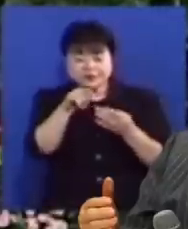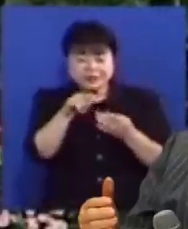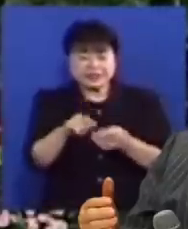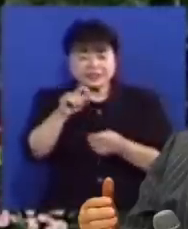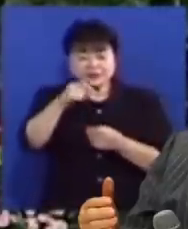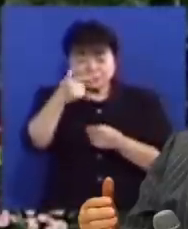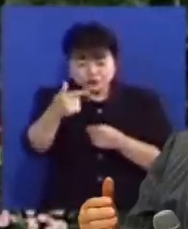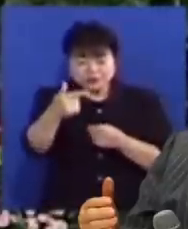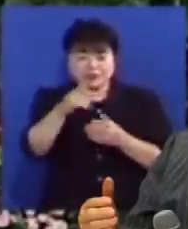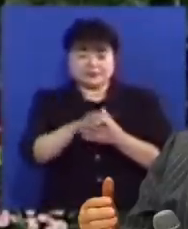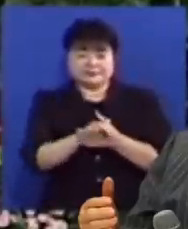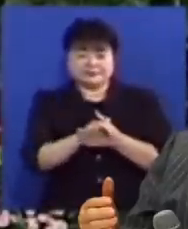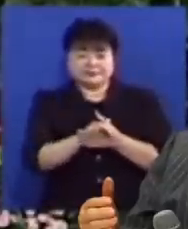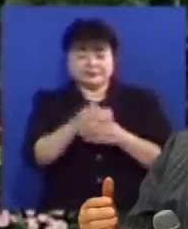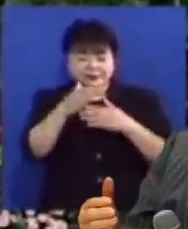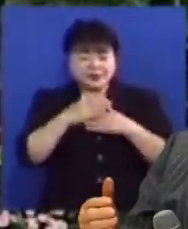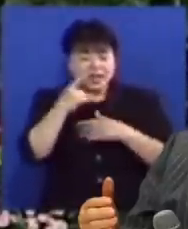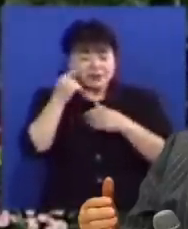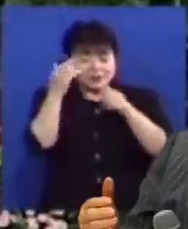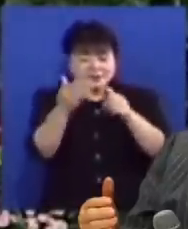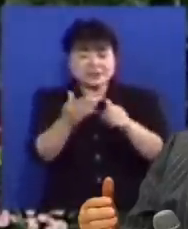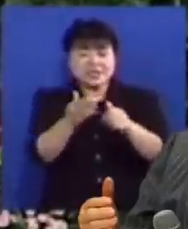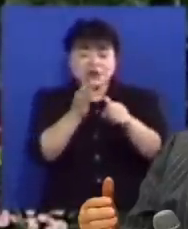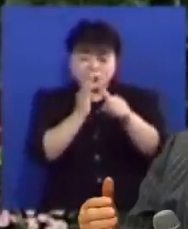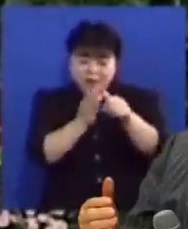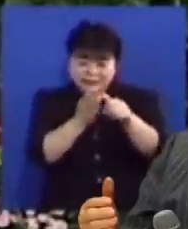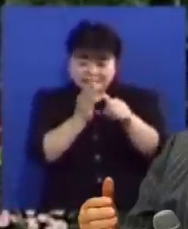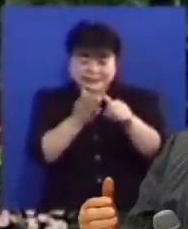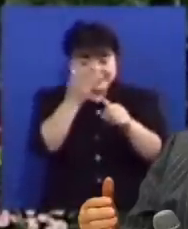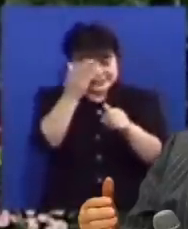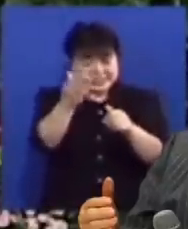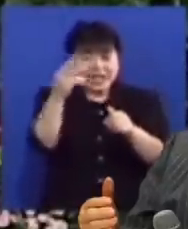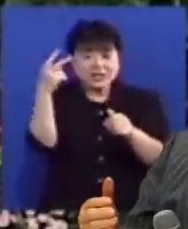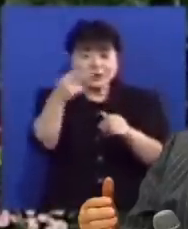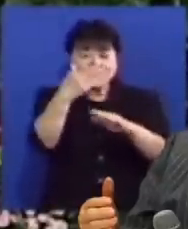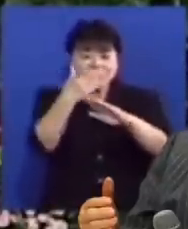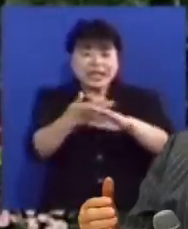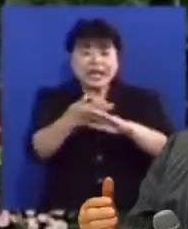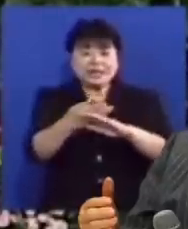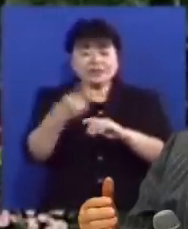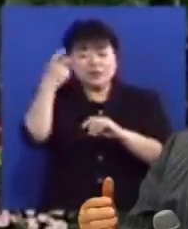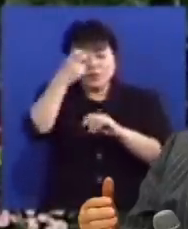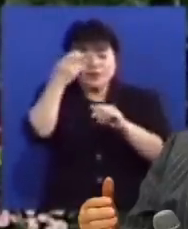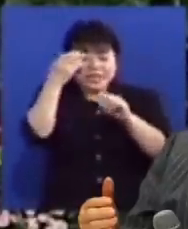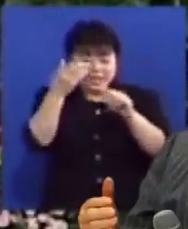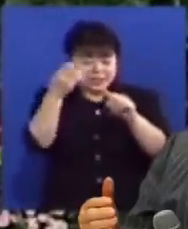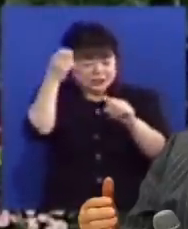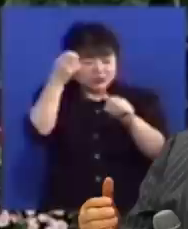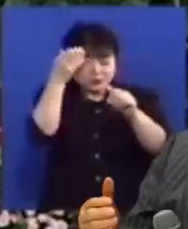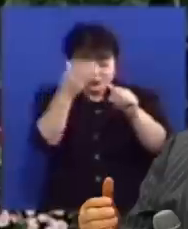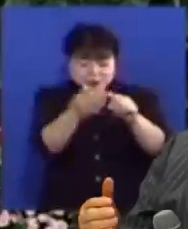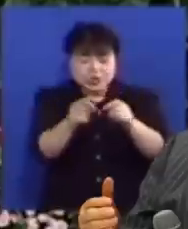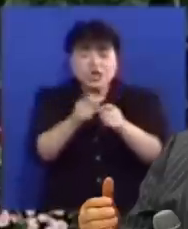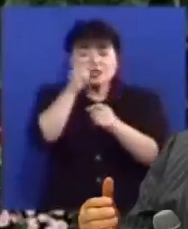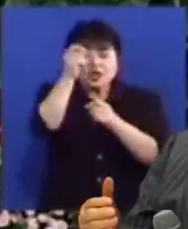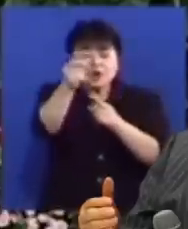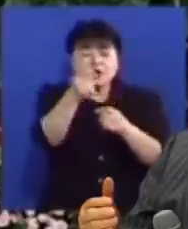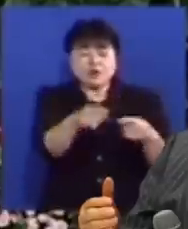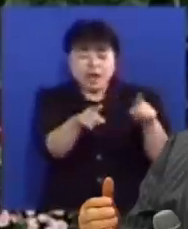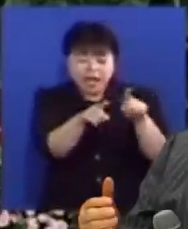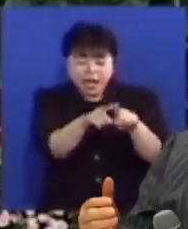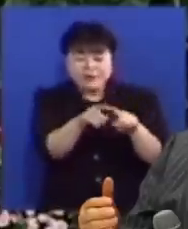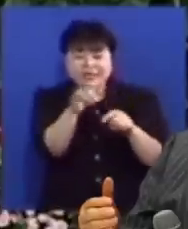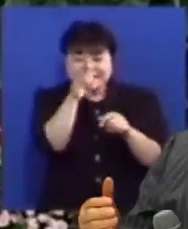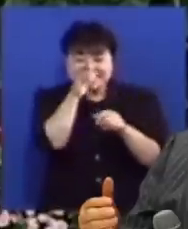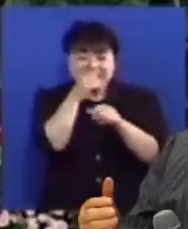16절로 18절에 내가 아버지께 구하겠으니 그가 또 다른 보혜사를 너에게 주사 영원토록 너희와 함께 있게